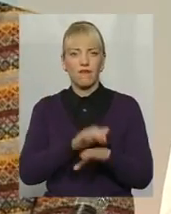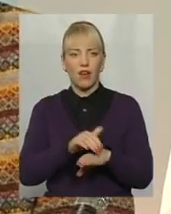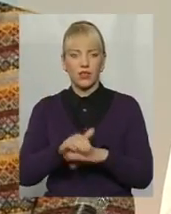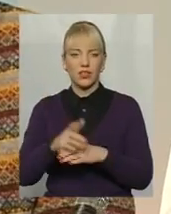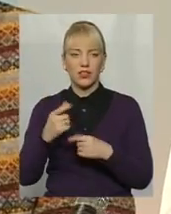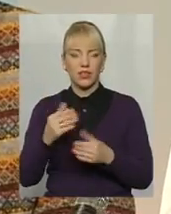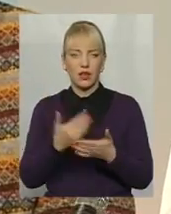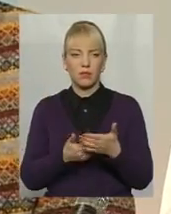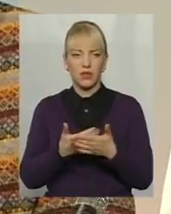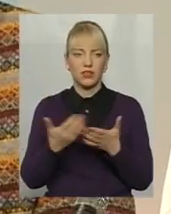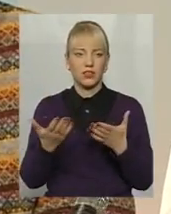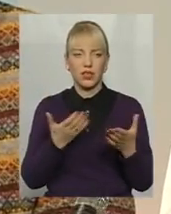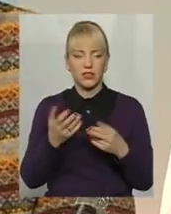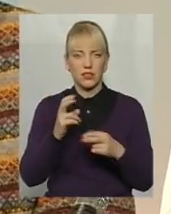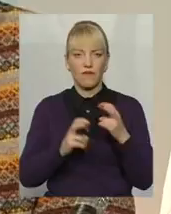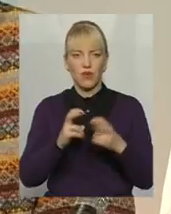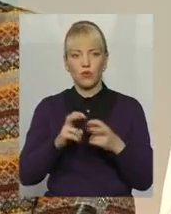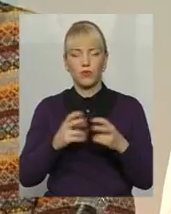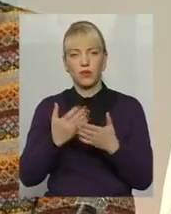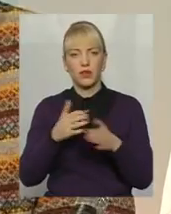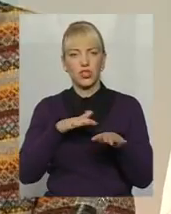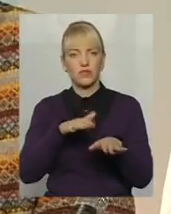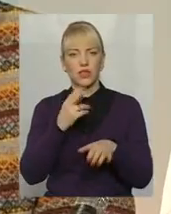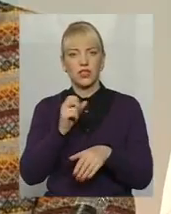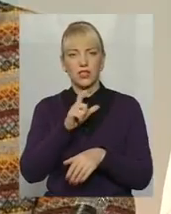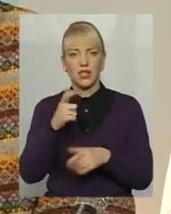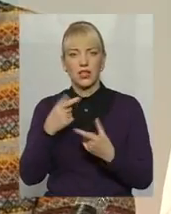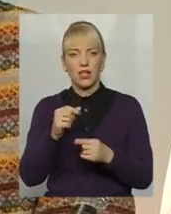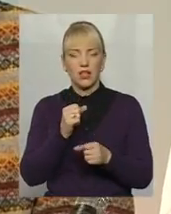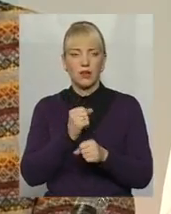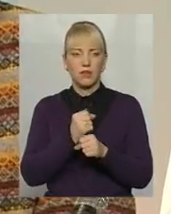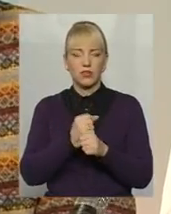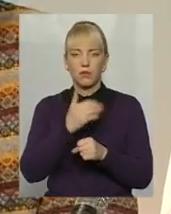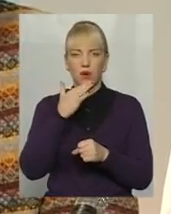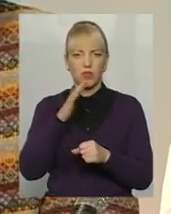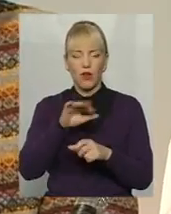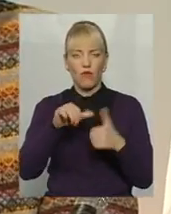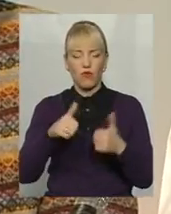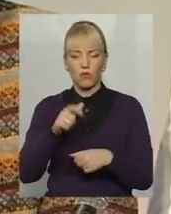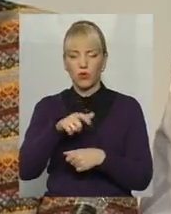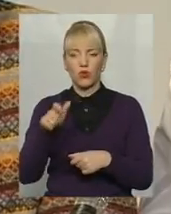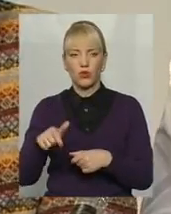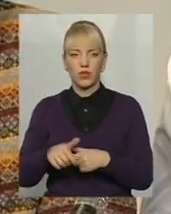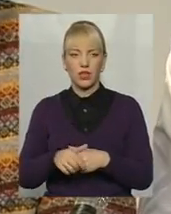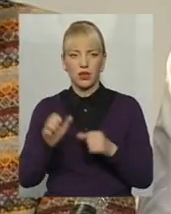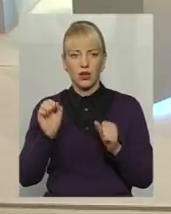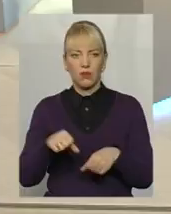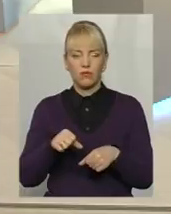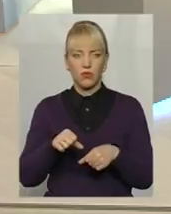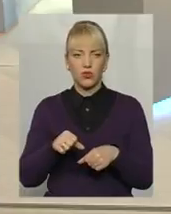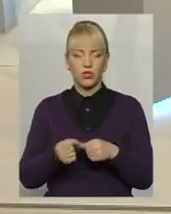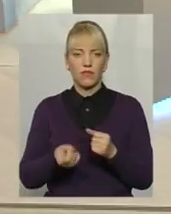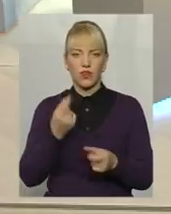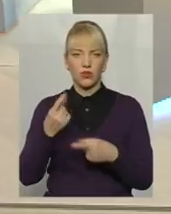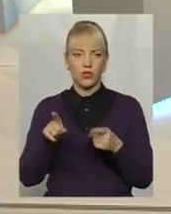наприклад, якісь виробництво, наприклад, швейні цехи, працюють багато неоформених працівників, можуть виникнути такі прецеденти.